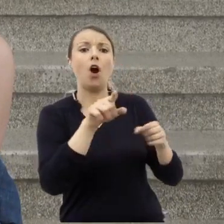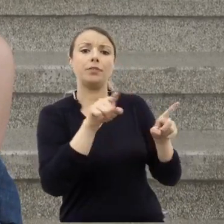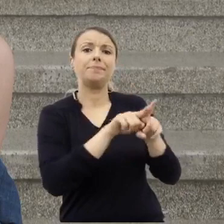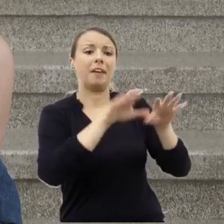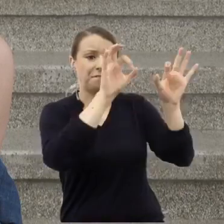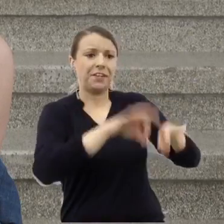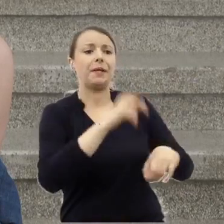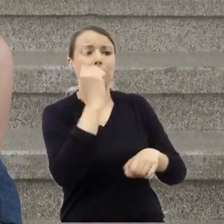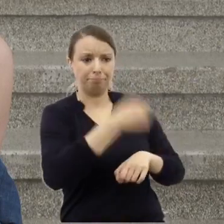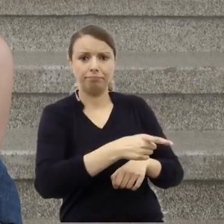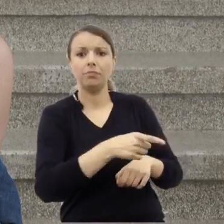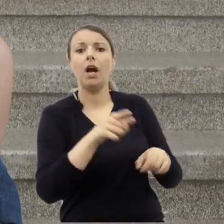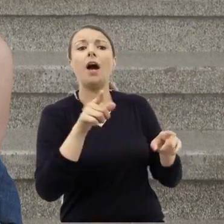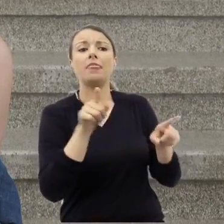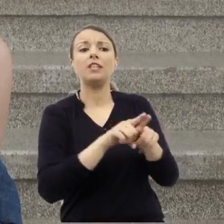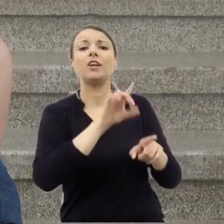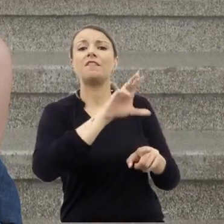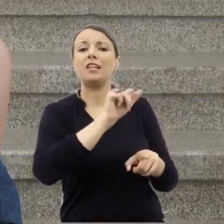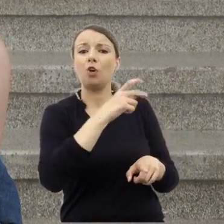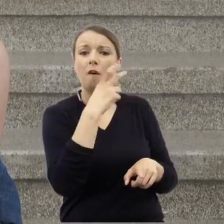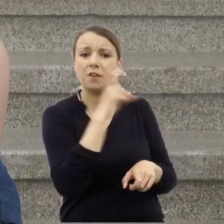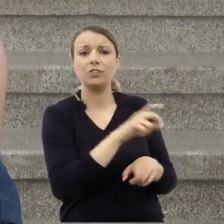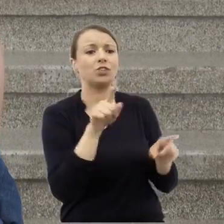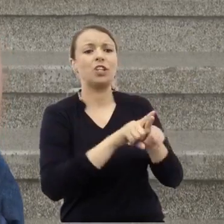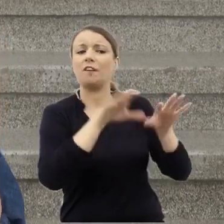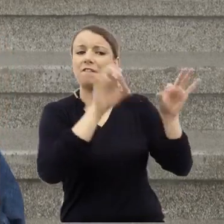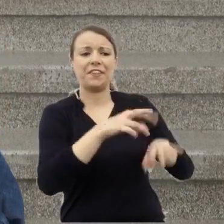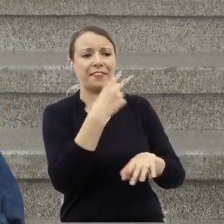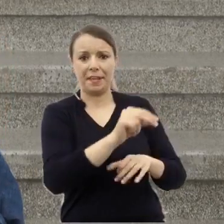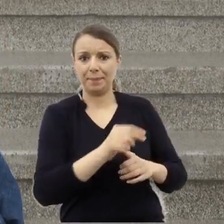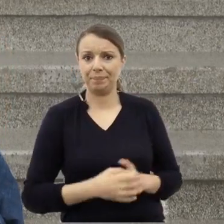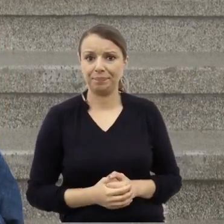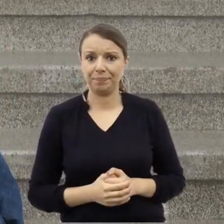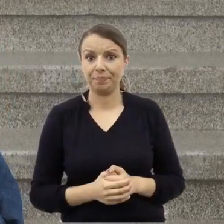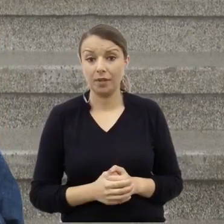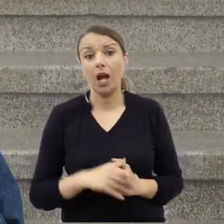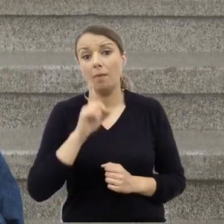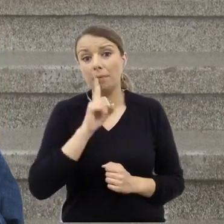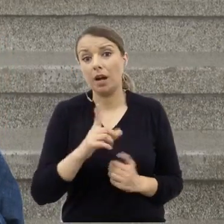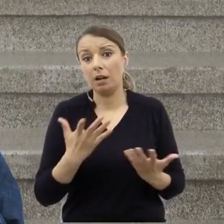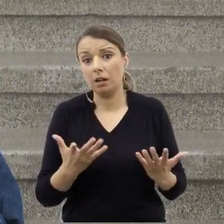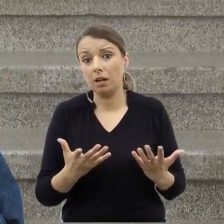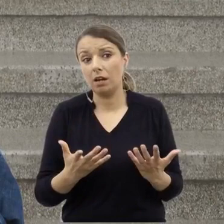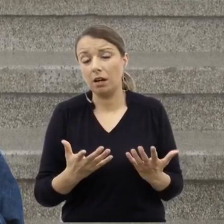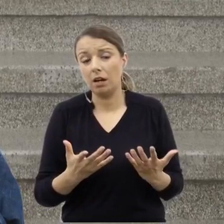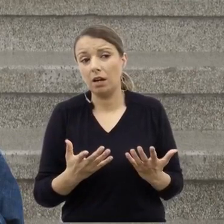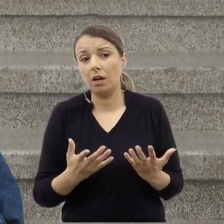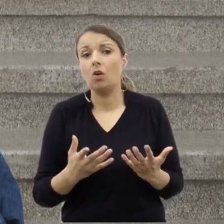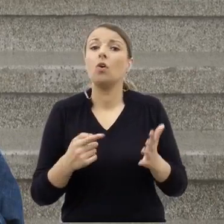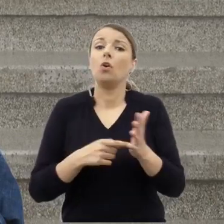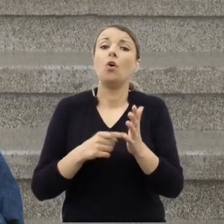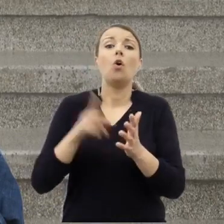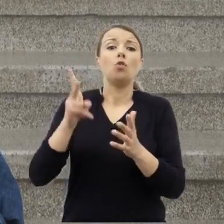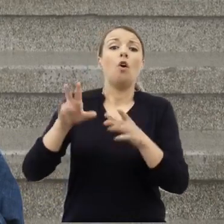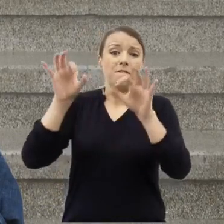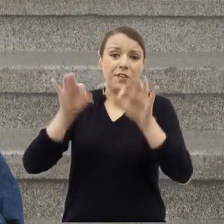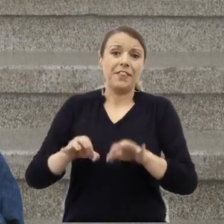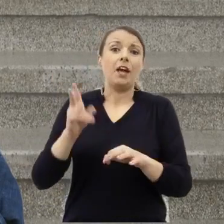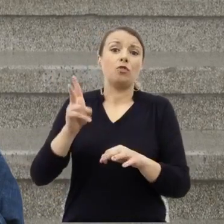uniewinniony. Więc można powiedzieć, że sprawcy, ci, którzy